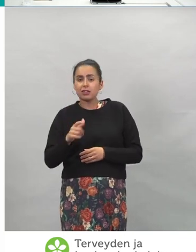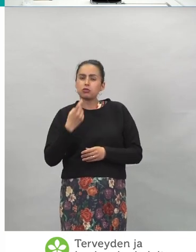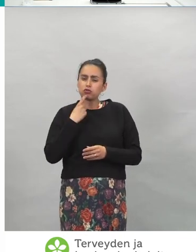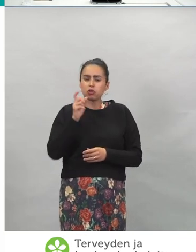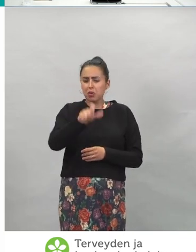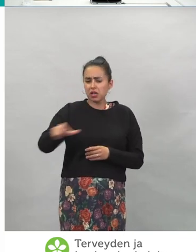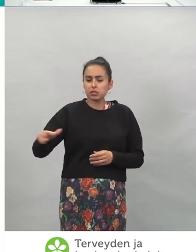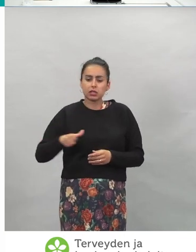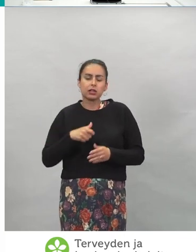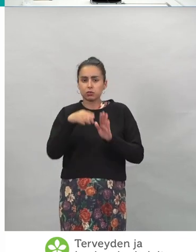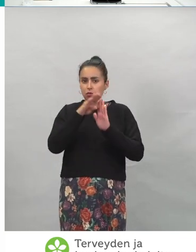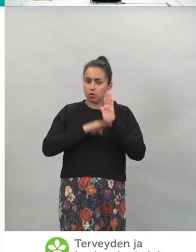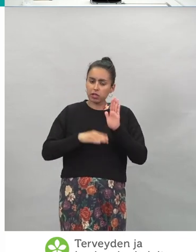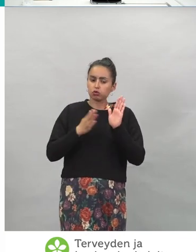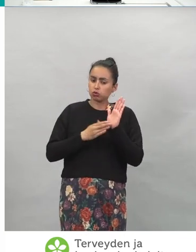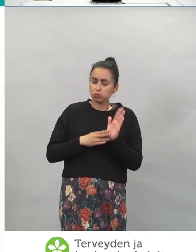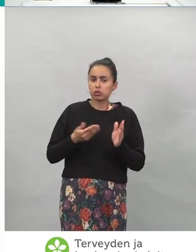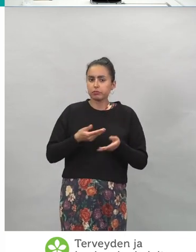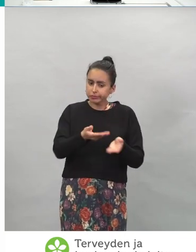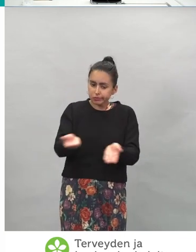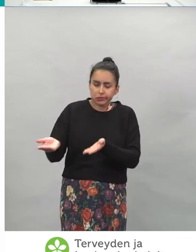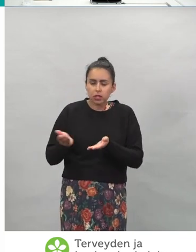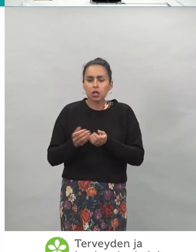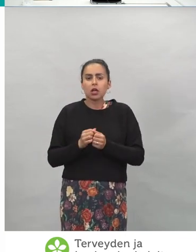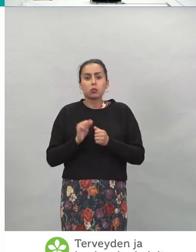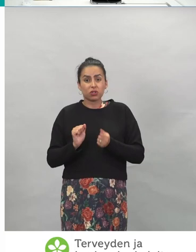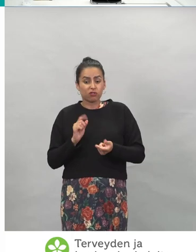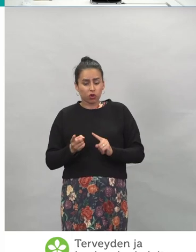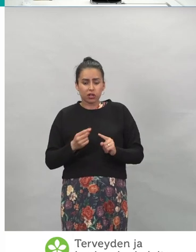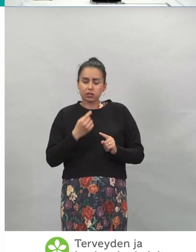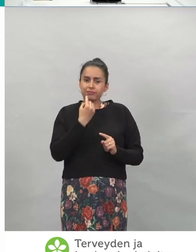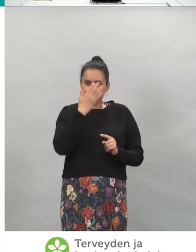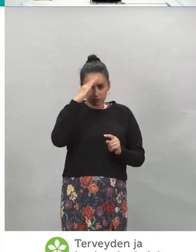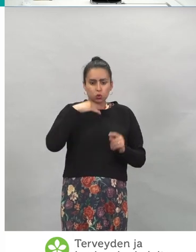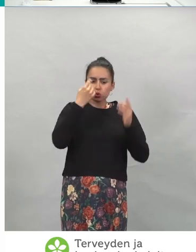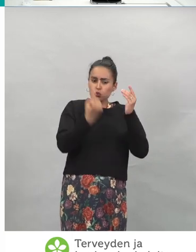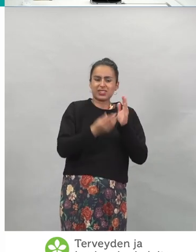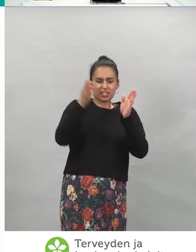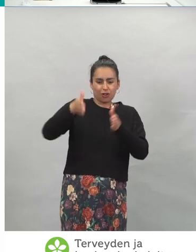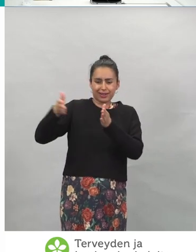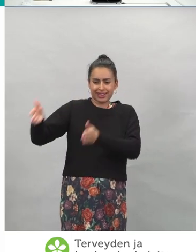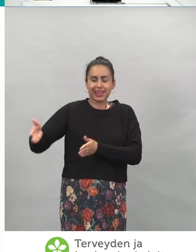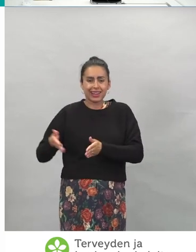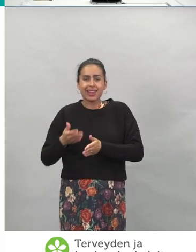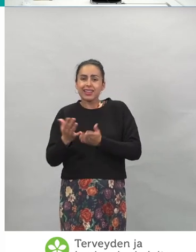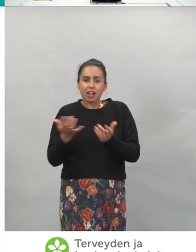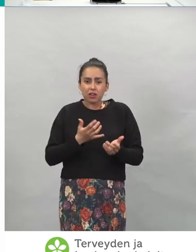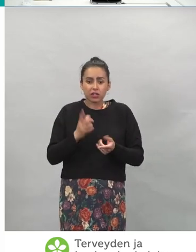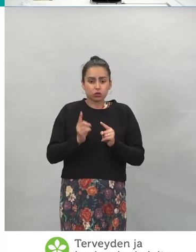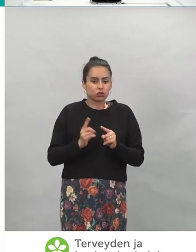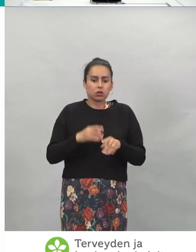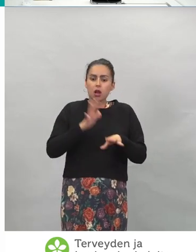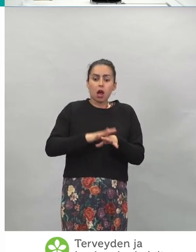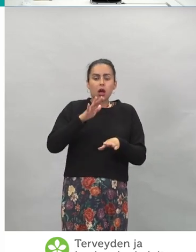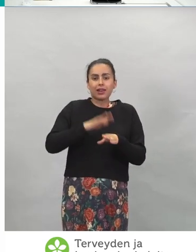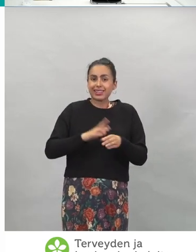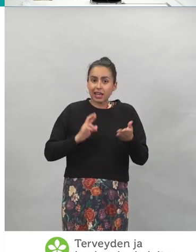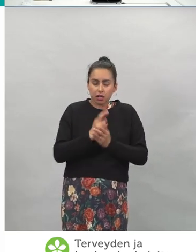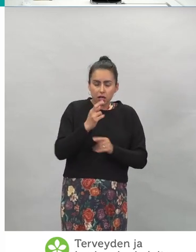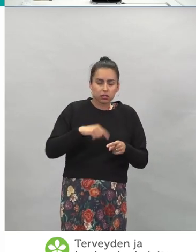tarvitaan sitten yksilöllistä harkintaa. Esimerkiksi just tämmöisen allergisen reaktion jälkeen, jos on tulossa leikkaus tai syöpähoito tai